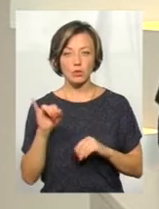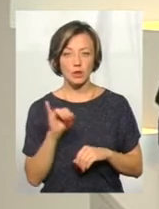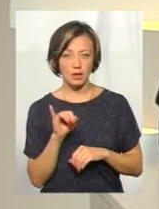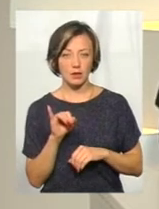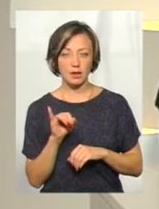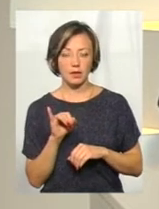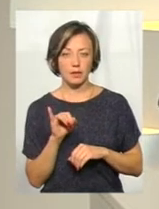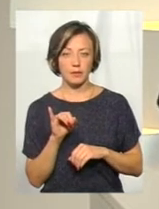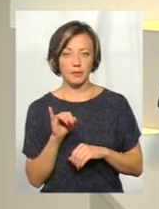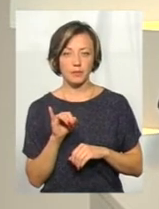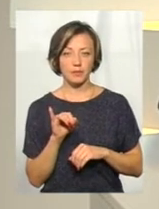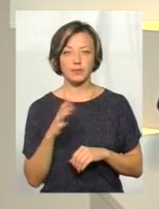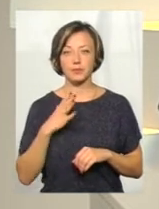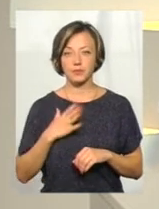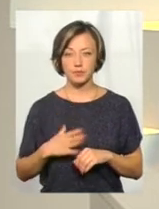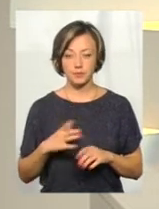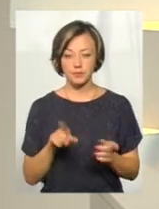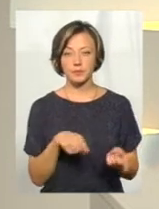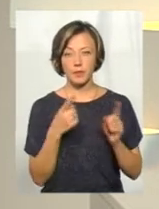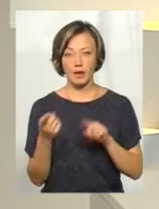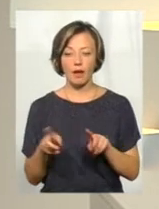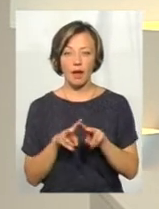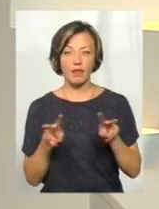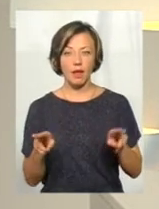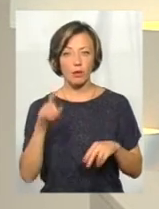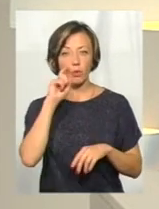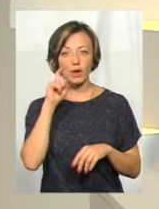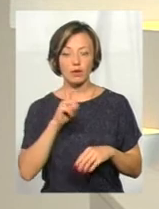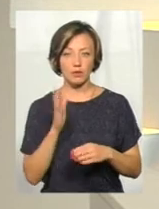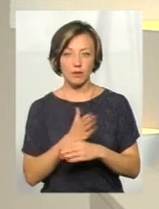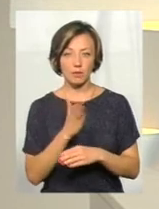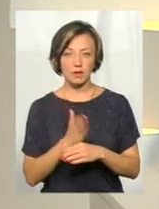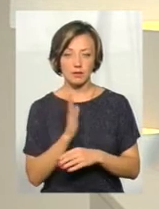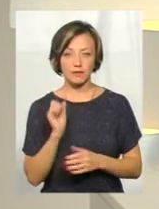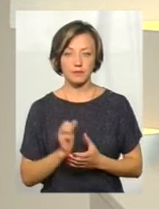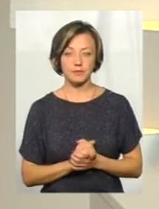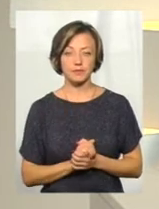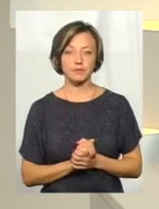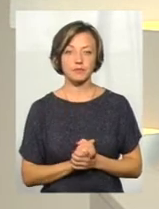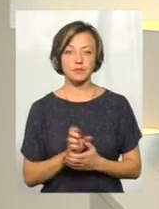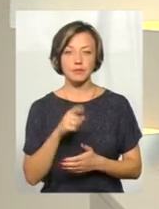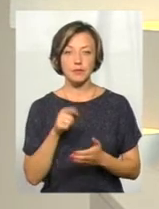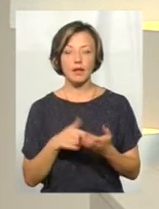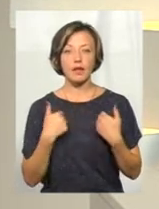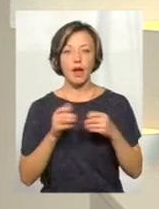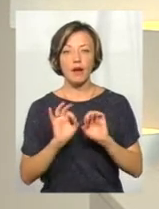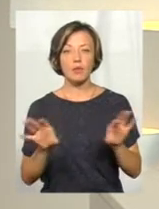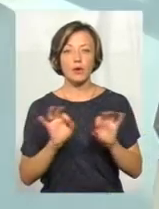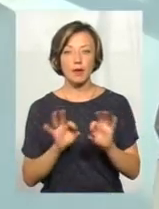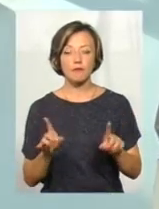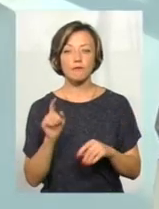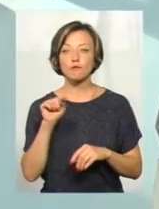доводиться переходити на аналоги українського виробництва. Справа в тому, я вам поясню, в чому